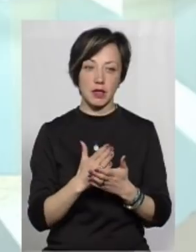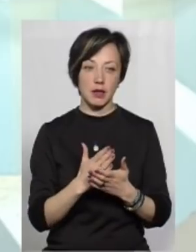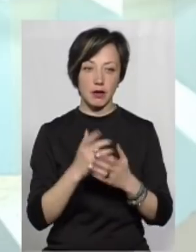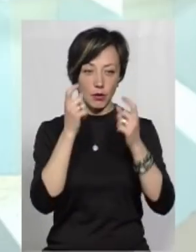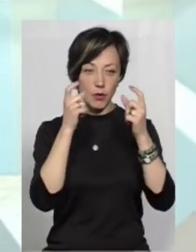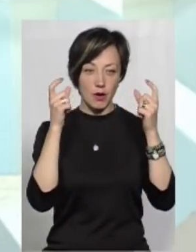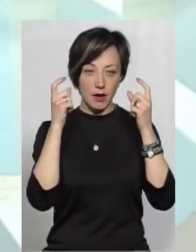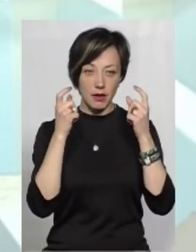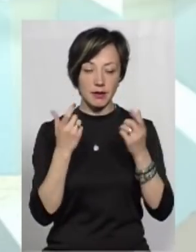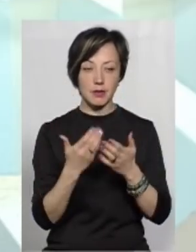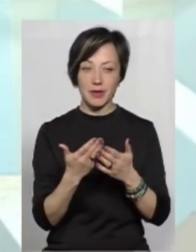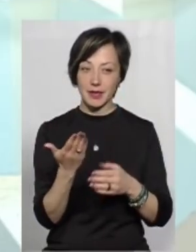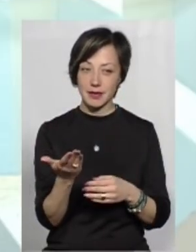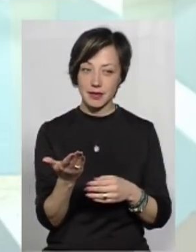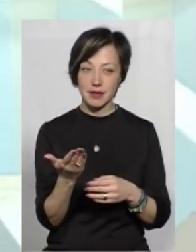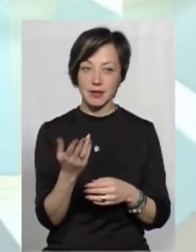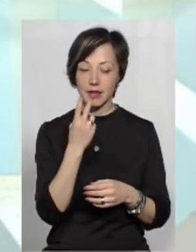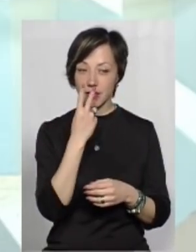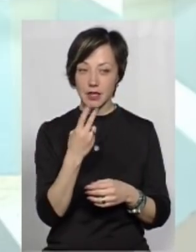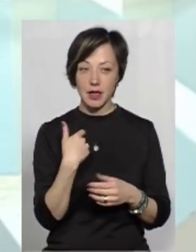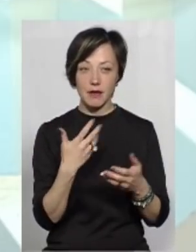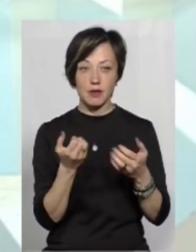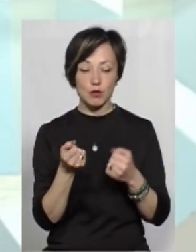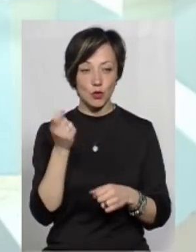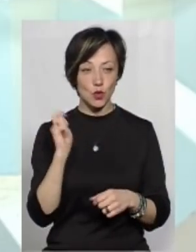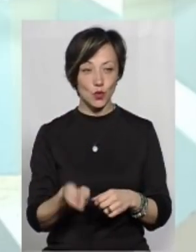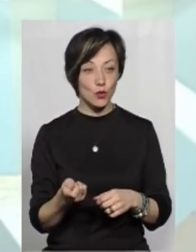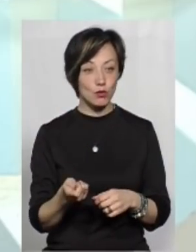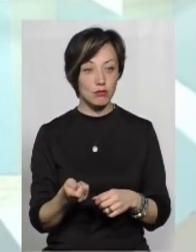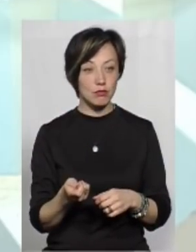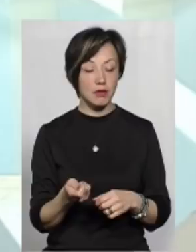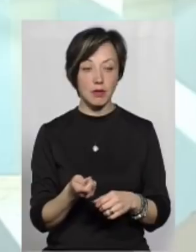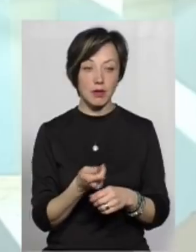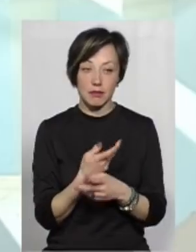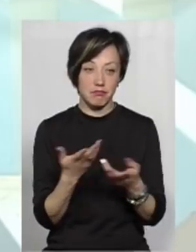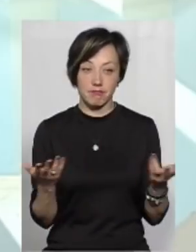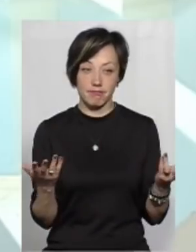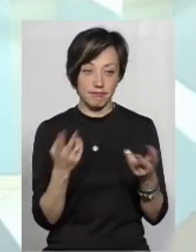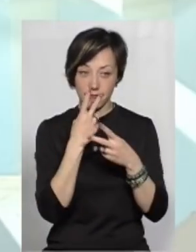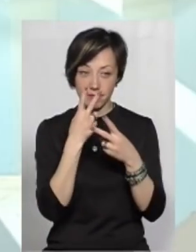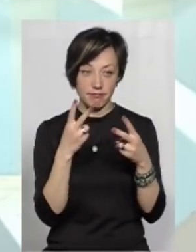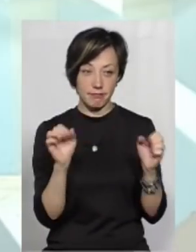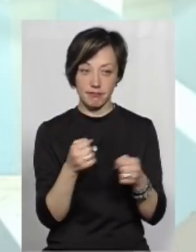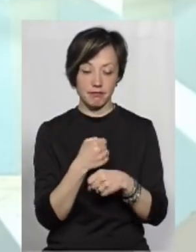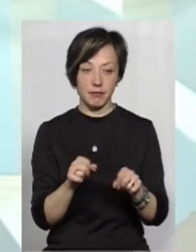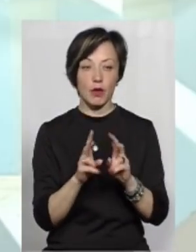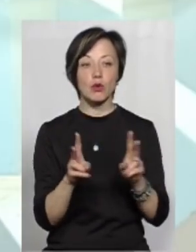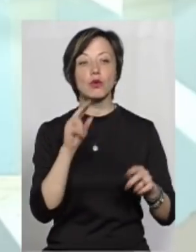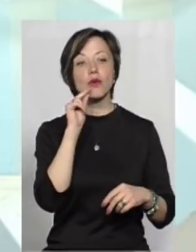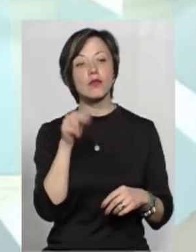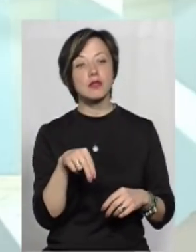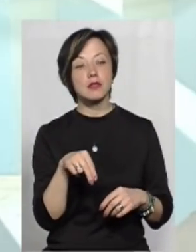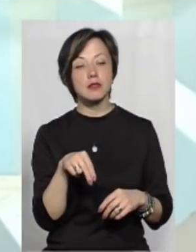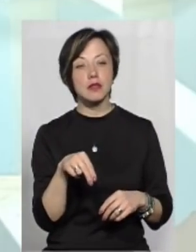окуляри. І такі для того, щоб дивитися. Я візьму, стукну ними, і в них не можна дивитися. Хто